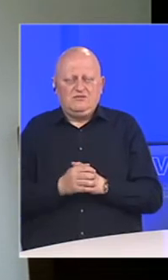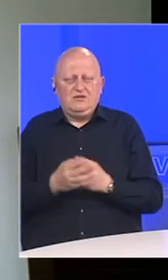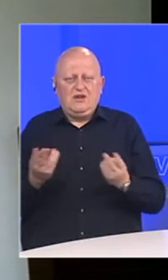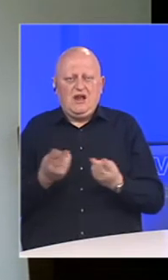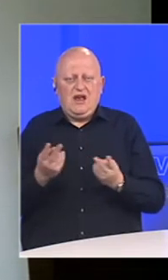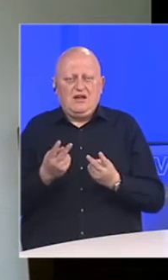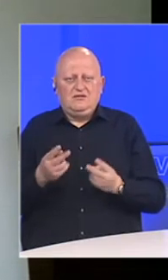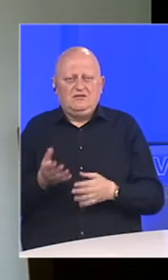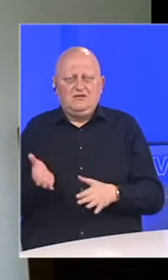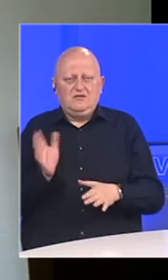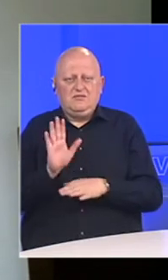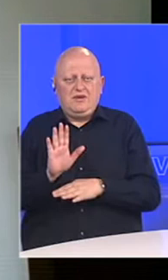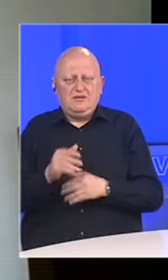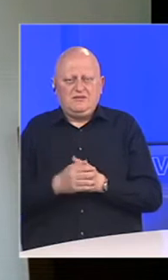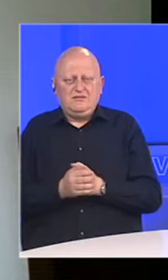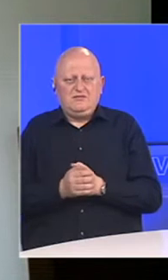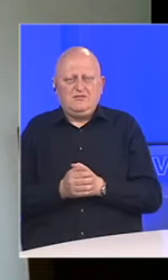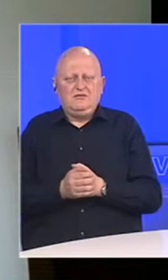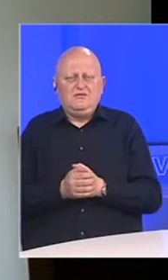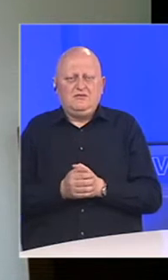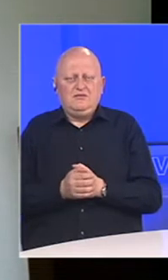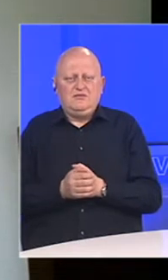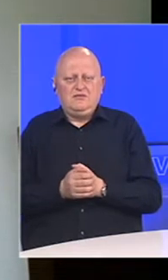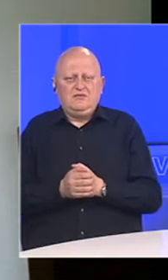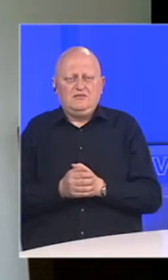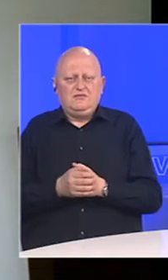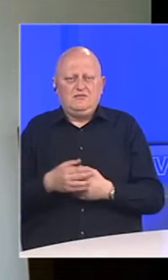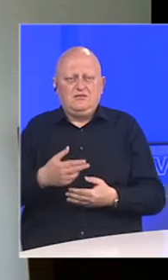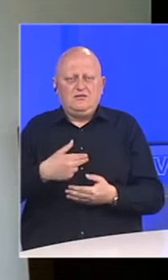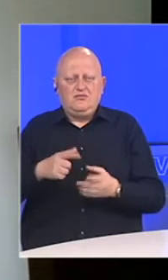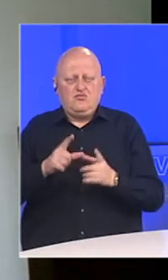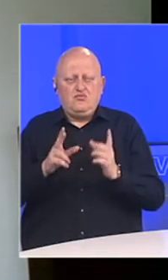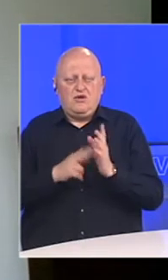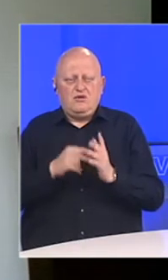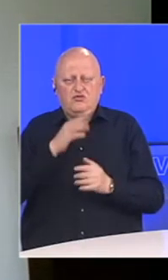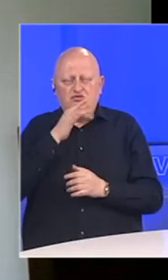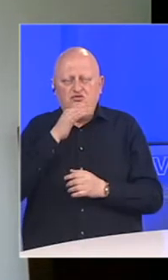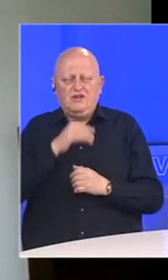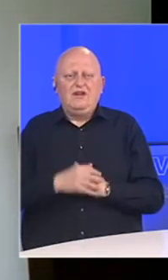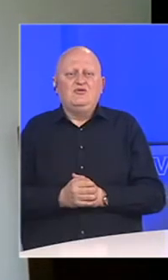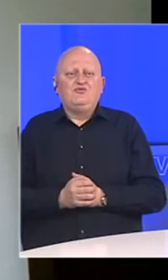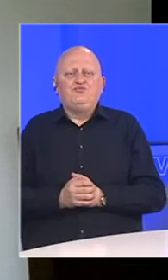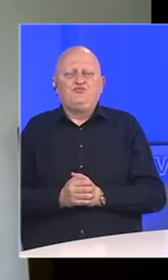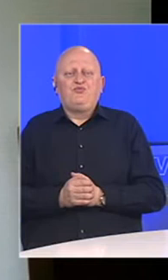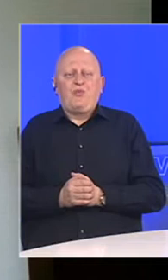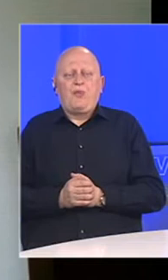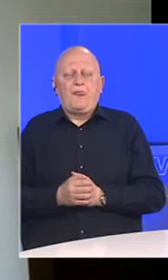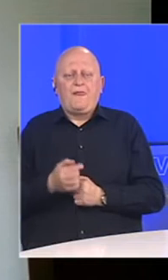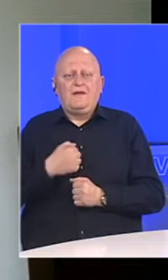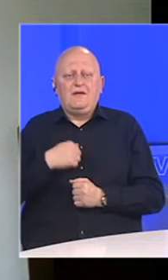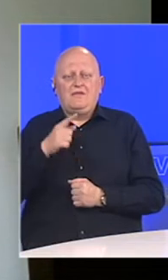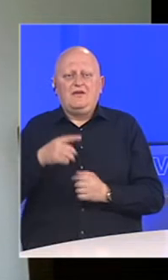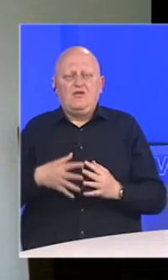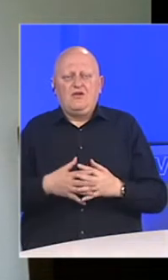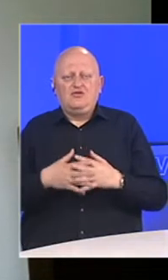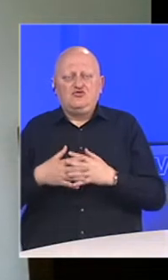kao i predstavnici iz Ureda UN-a u Sarajevu. Nama je njihova